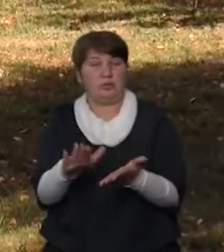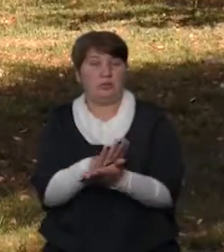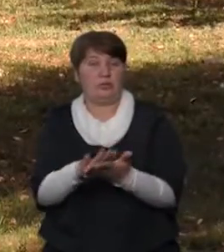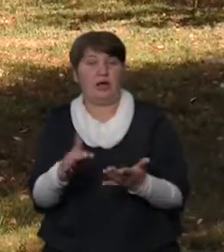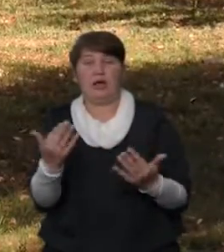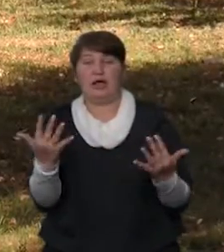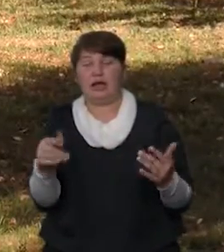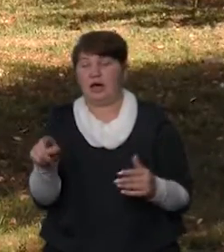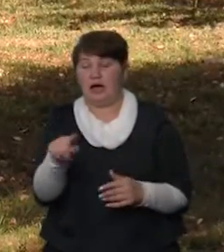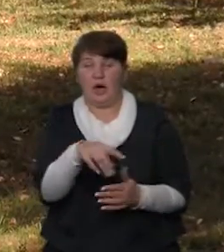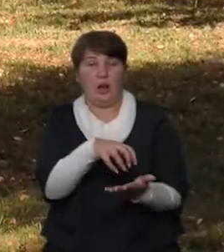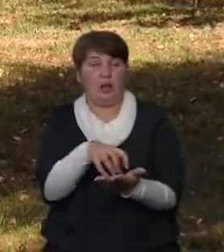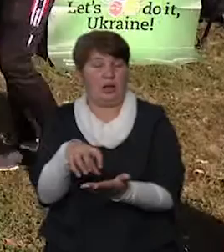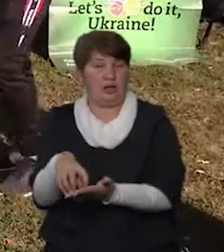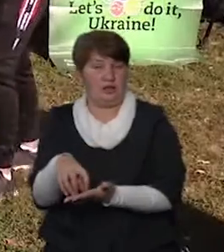локацій.